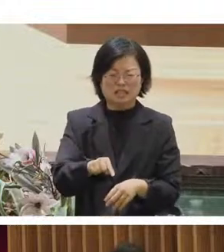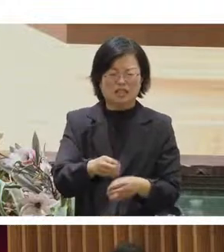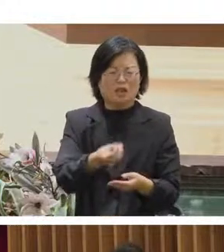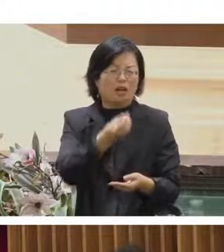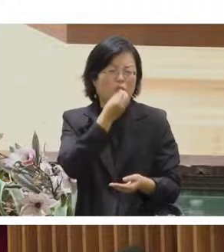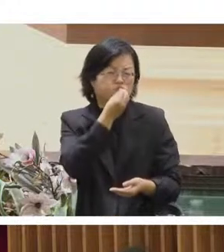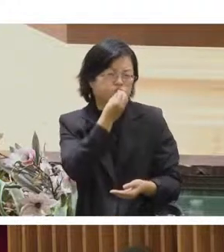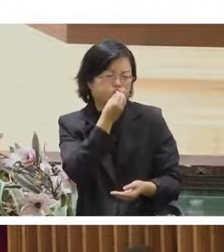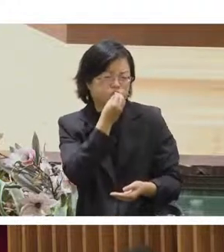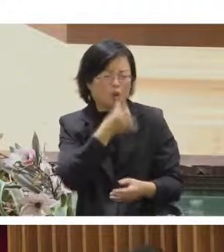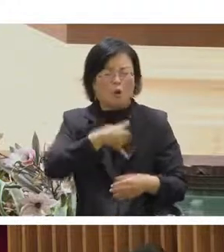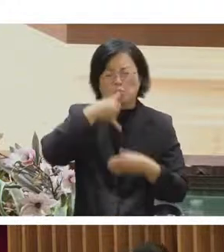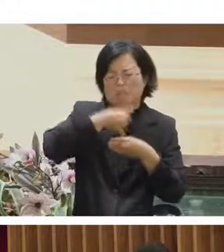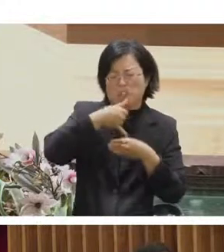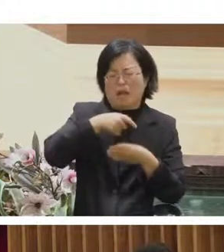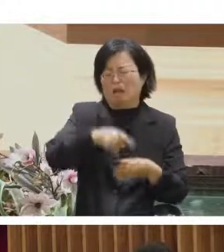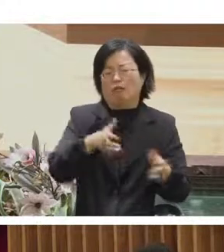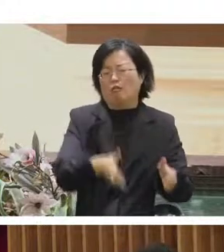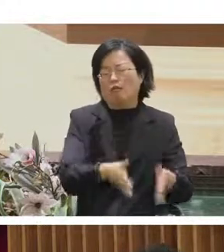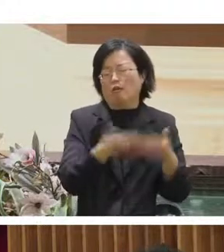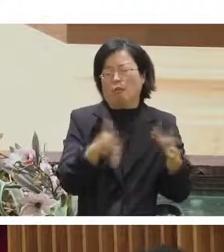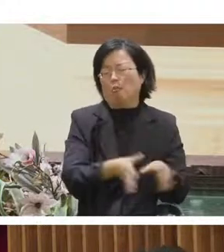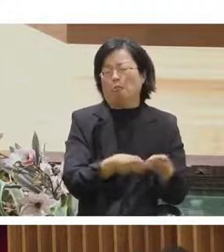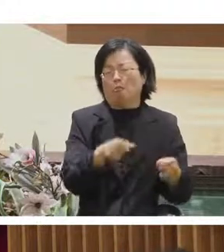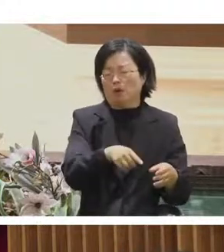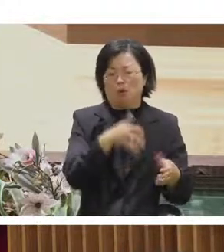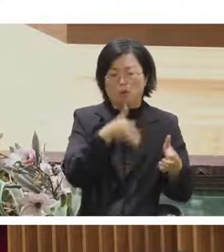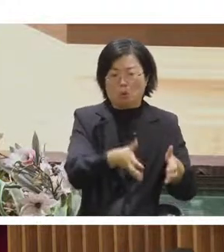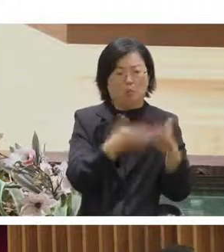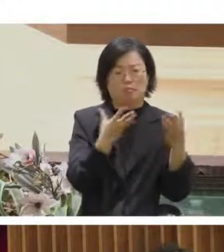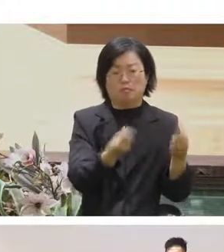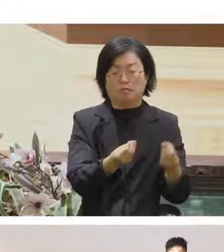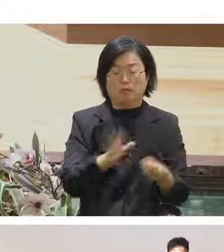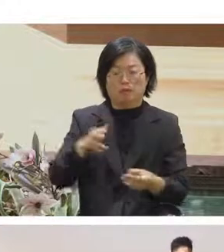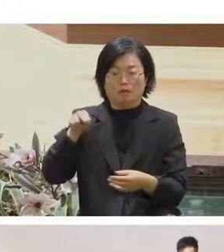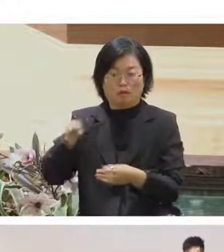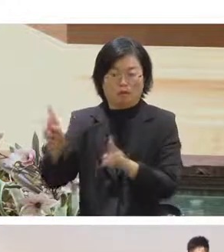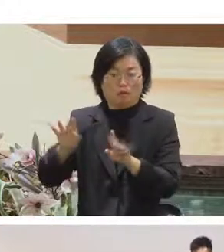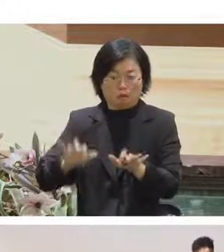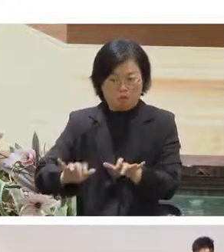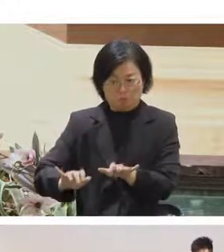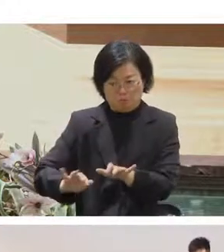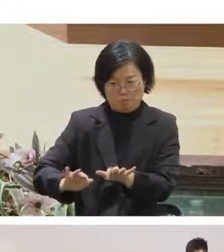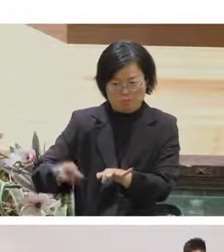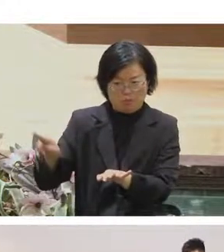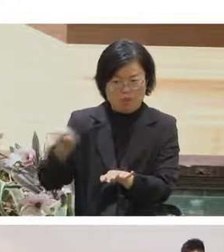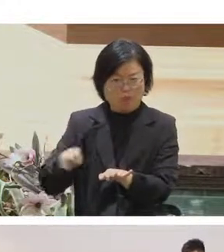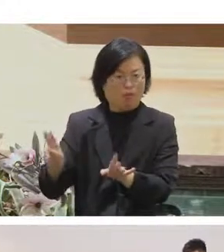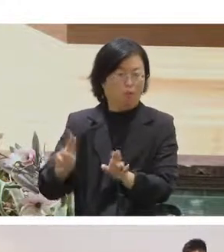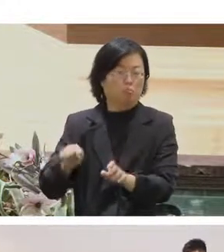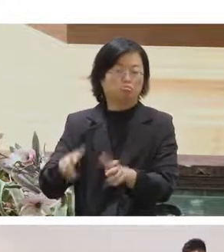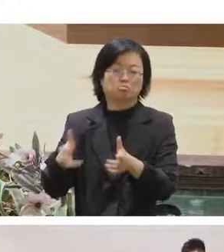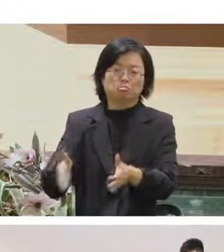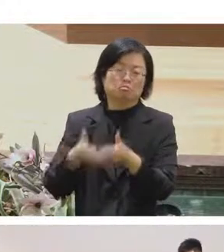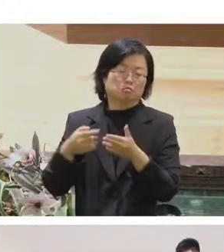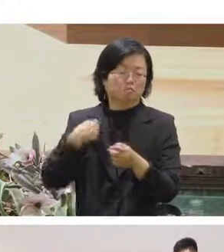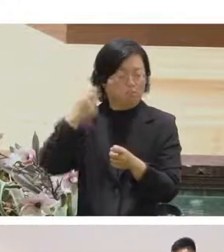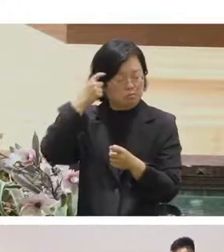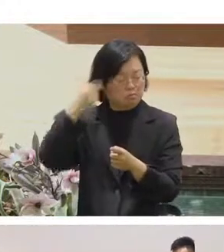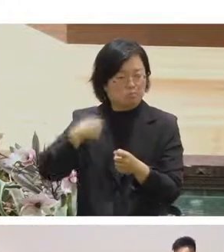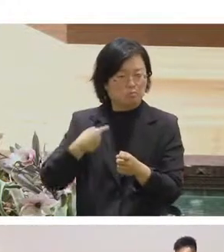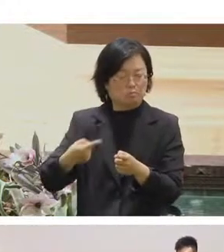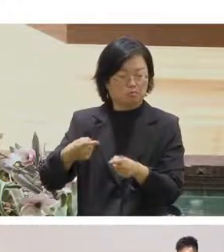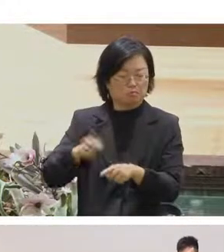都是不重要是不重要的所以大家我覺得你可以稍微再留著一下麥克風嗎因為我想要再攝錄所以我覺得剛剛有